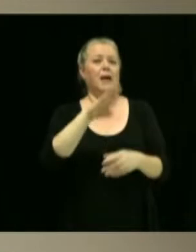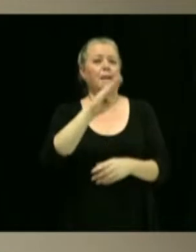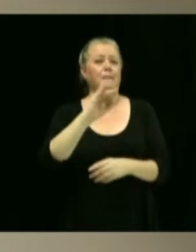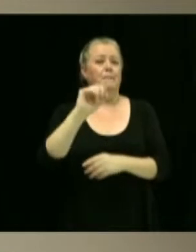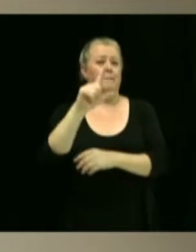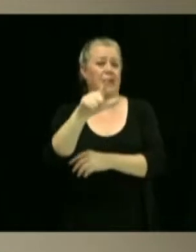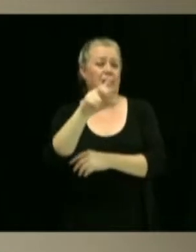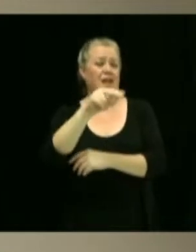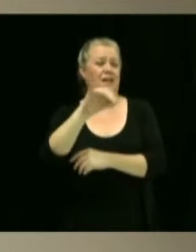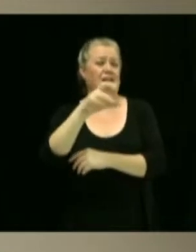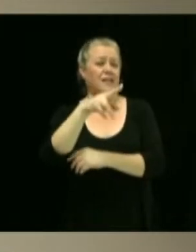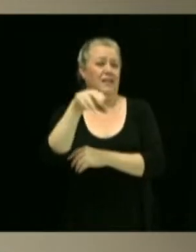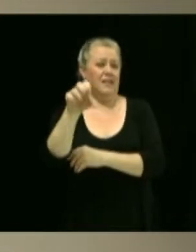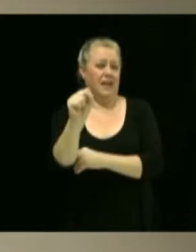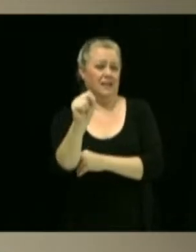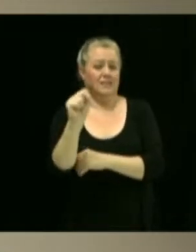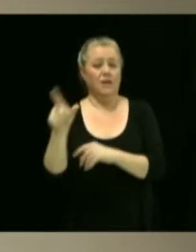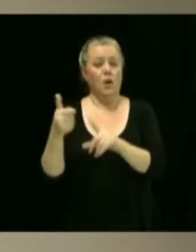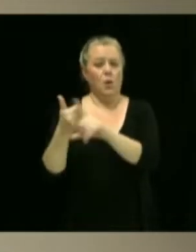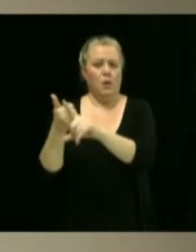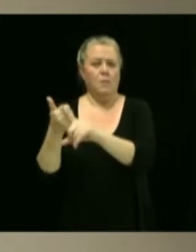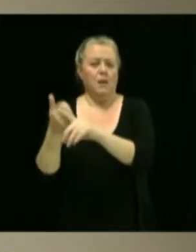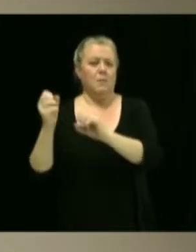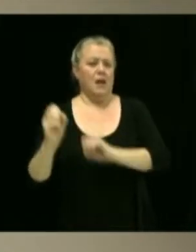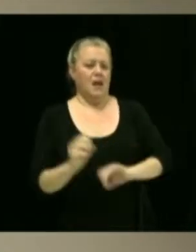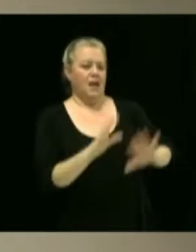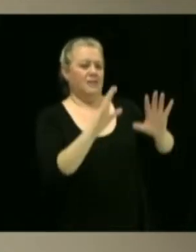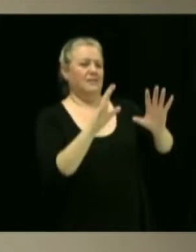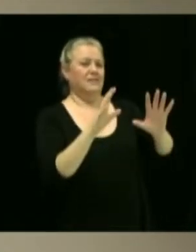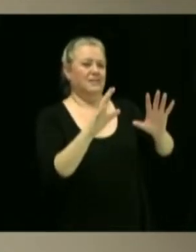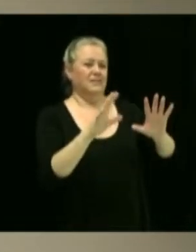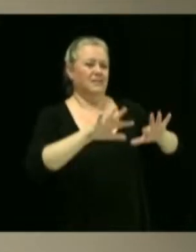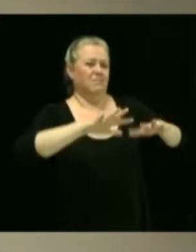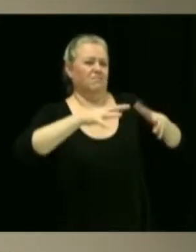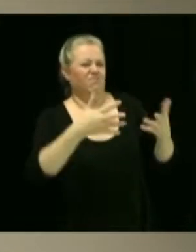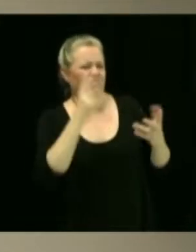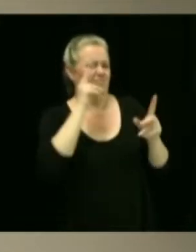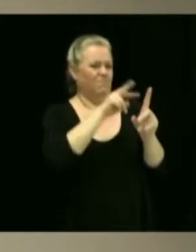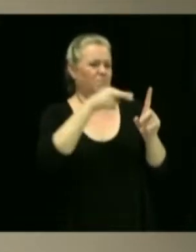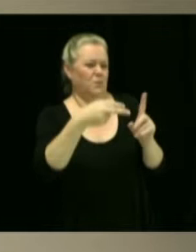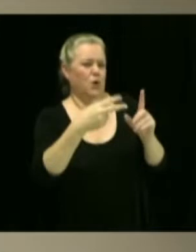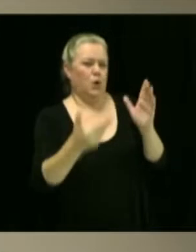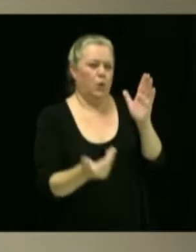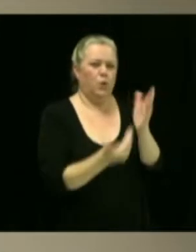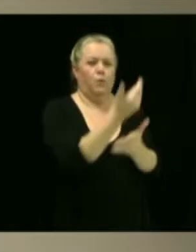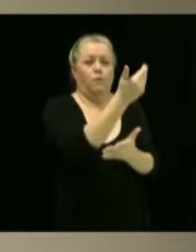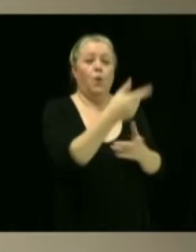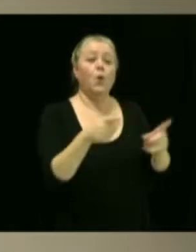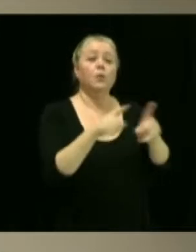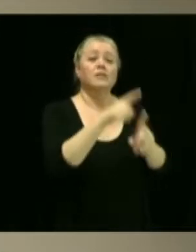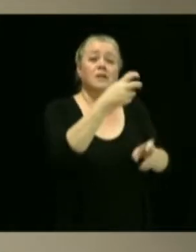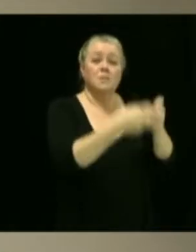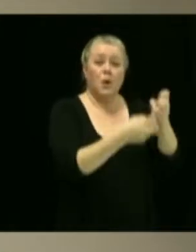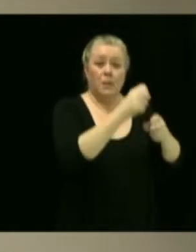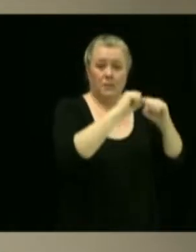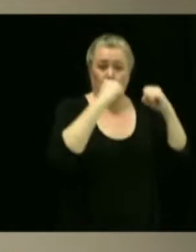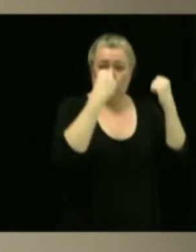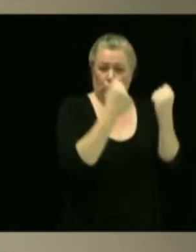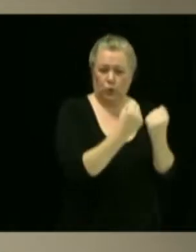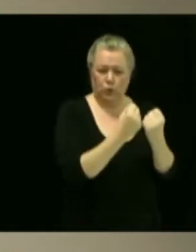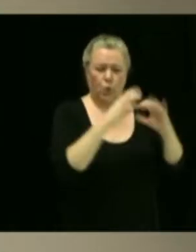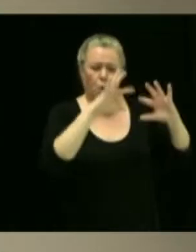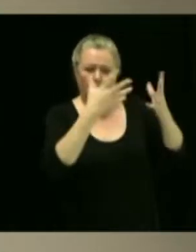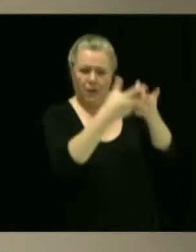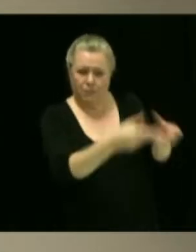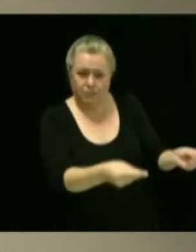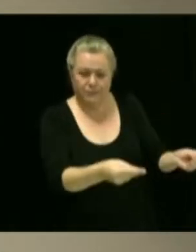manière novatrice une façon de voir les choses et des solutions aux problèmes sociaux. À Ghislaine, à sa famille, à